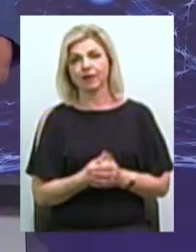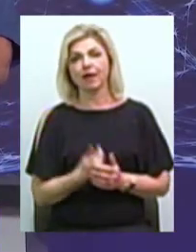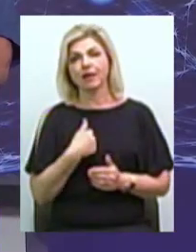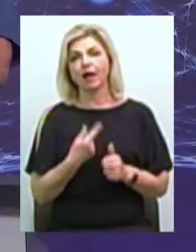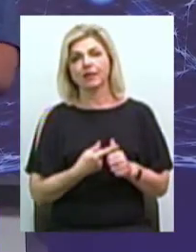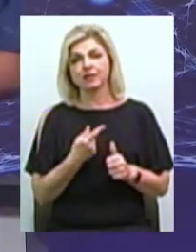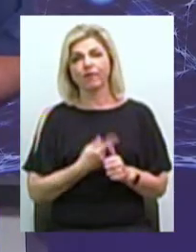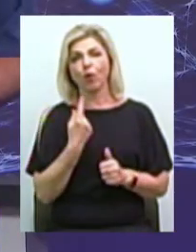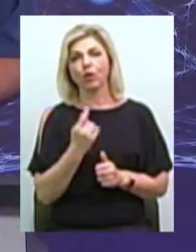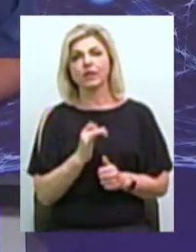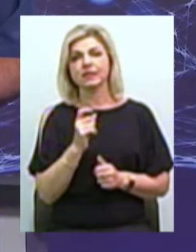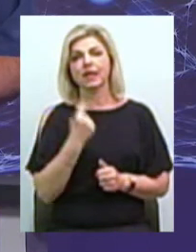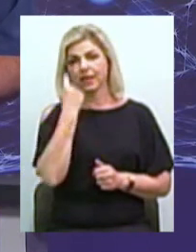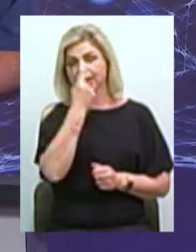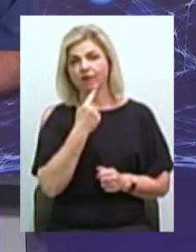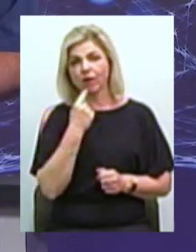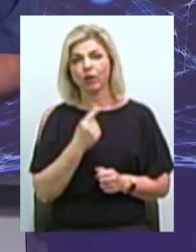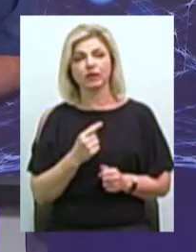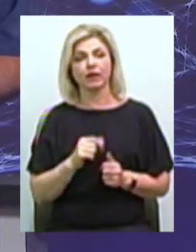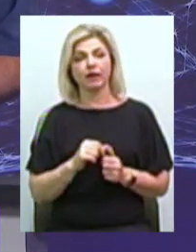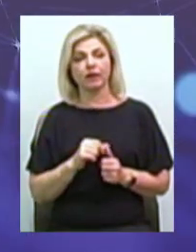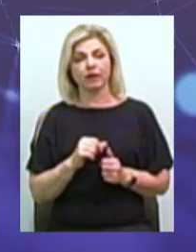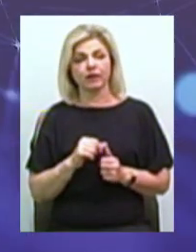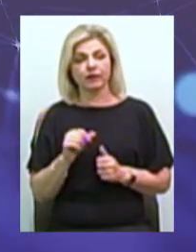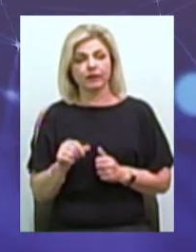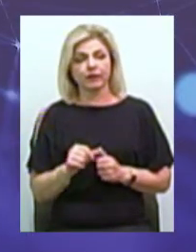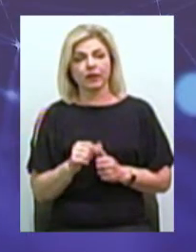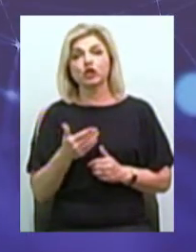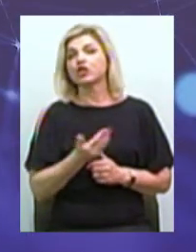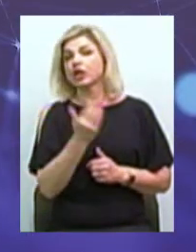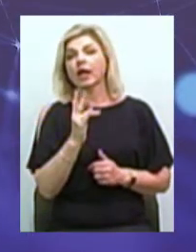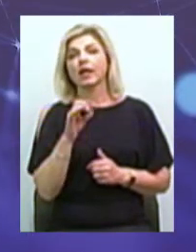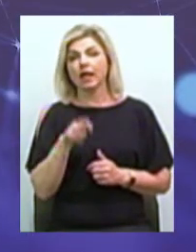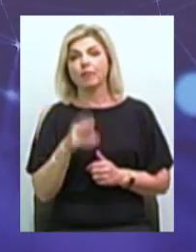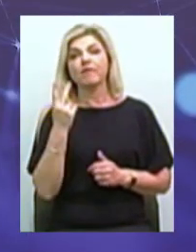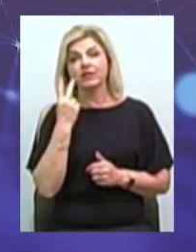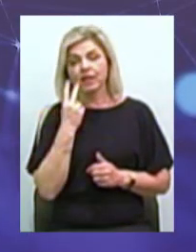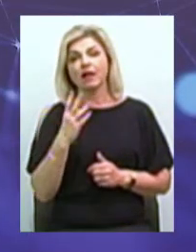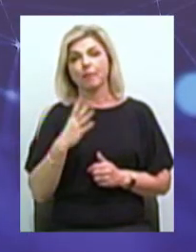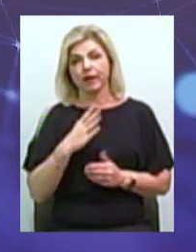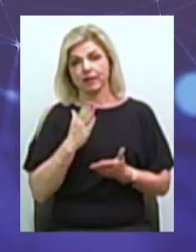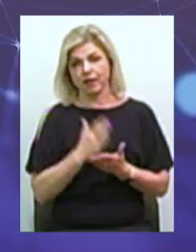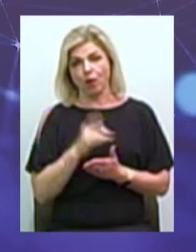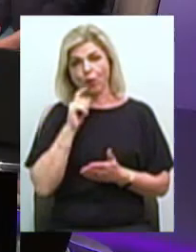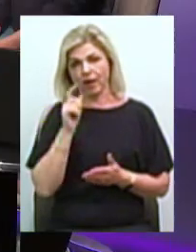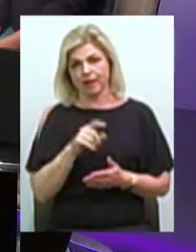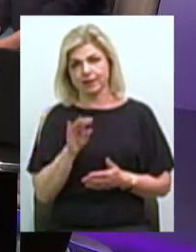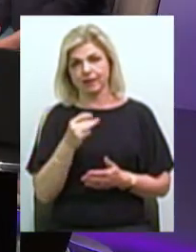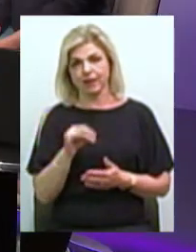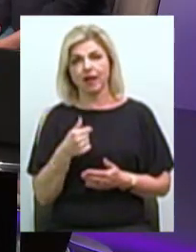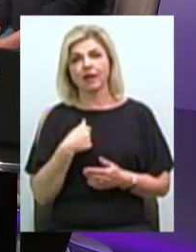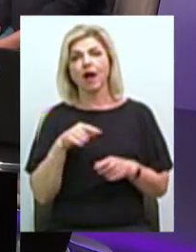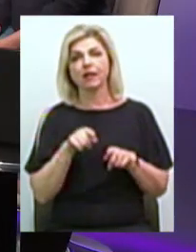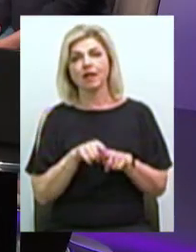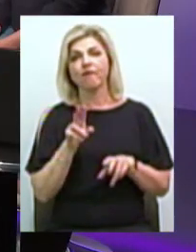називаю, одне з ідентифікаційних Чий Крим? Крим завжди був і є українським Я так